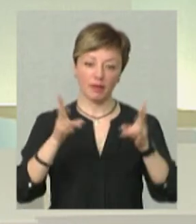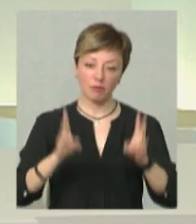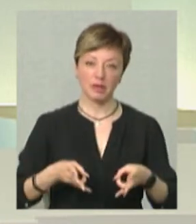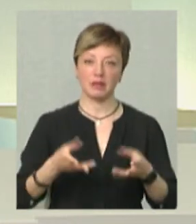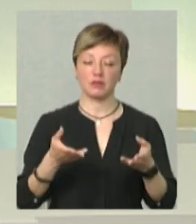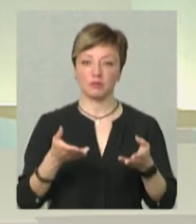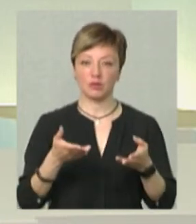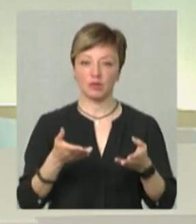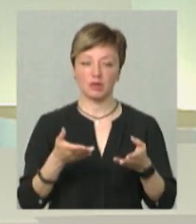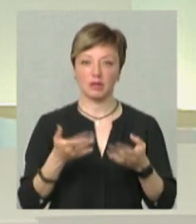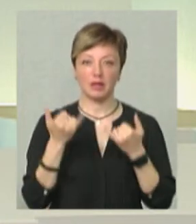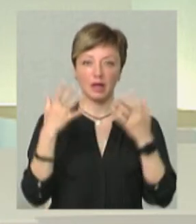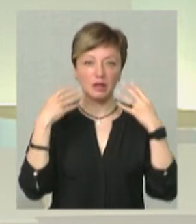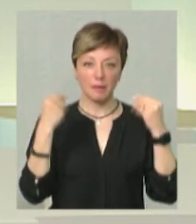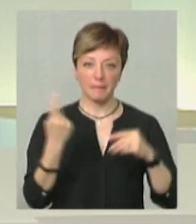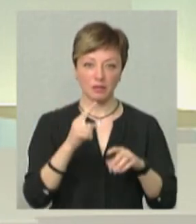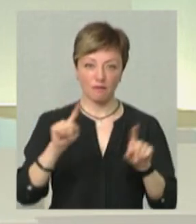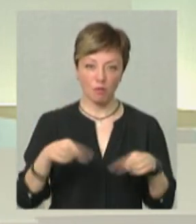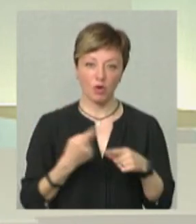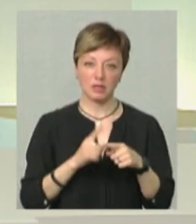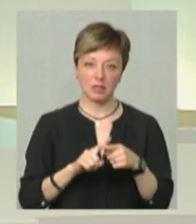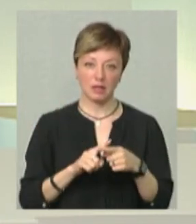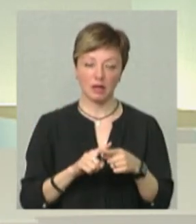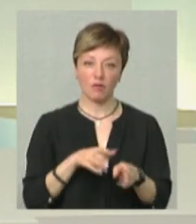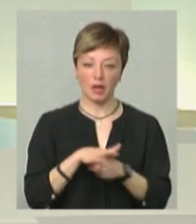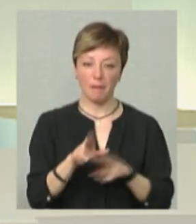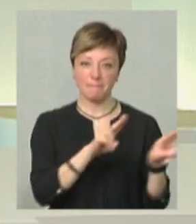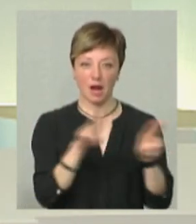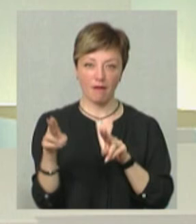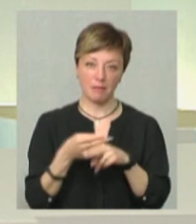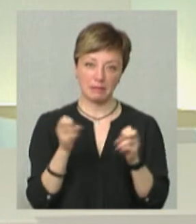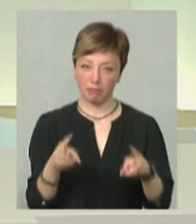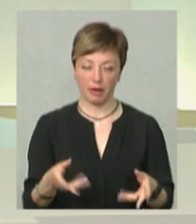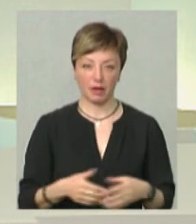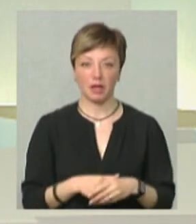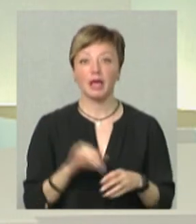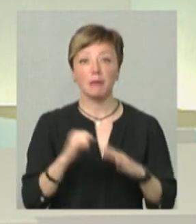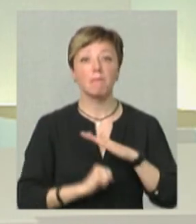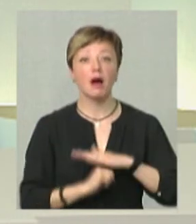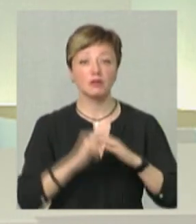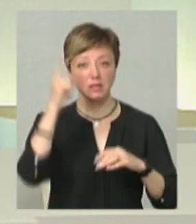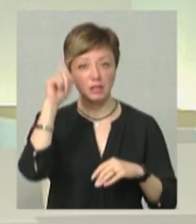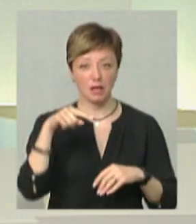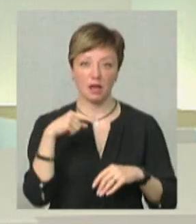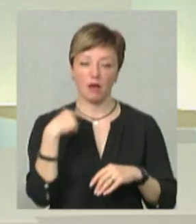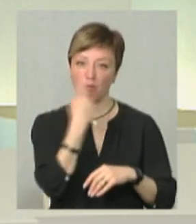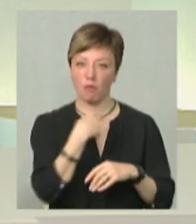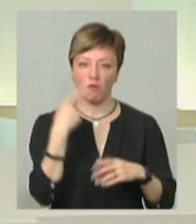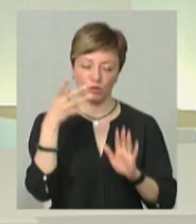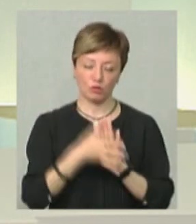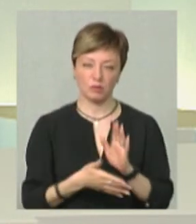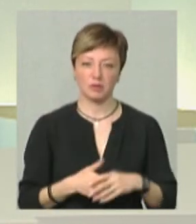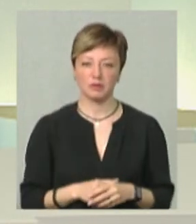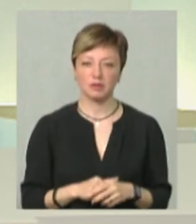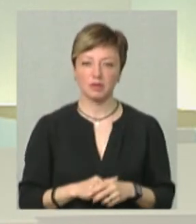травматизму тоді. І для нідерландців перша вимога, звичайно, це дотримання усіх правил безпеки. І базове таке знання нідерландське, якесь